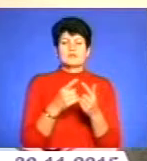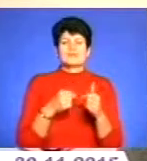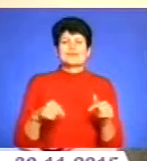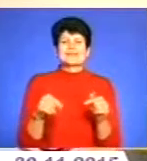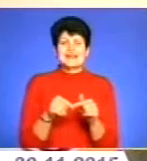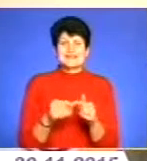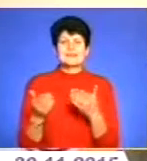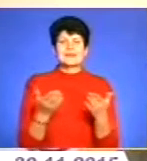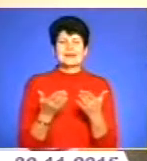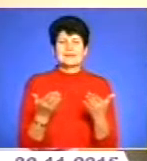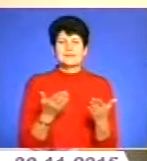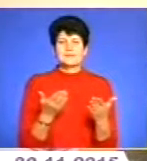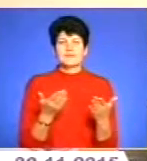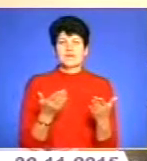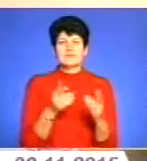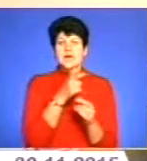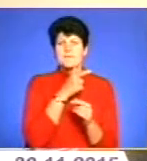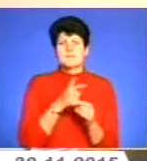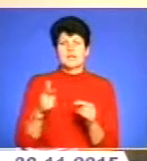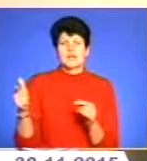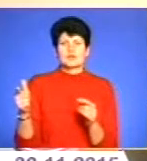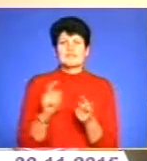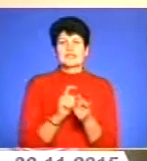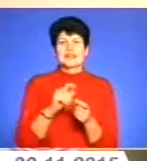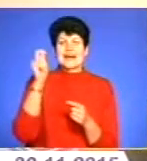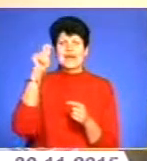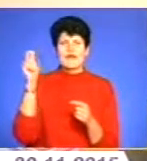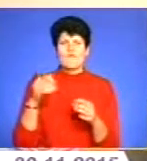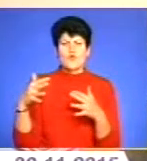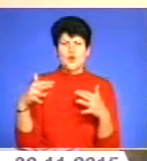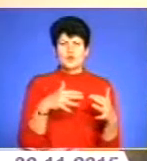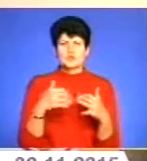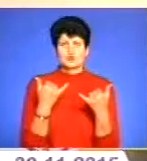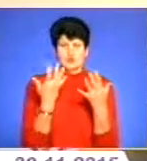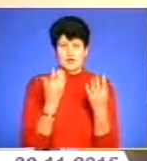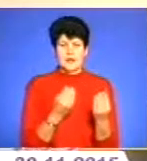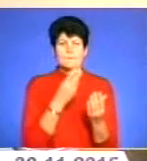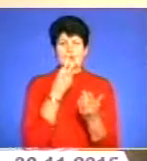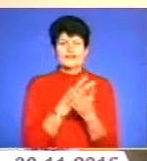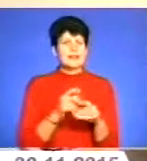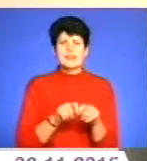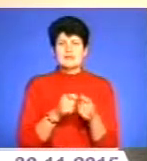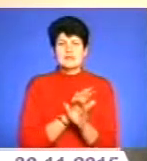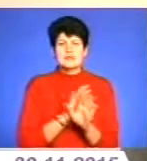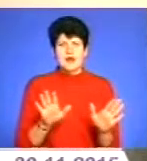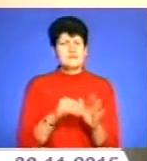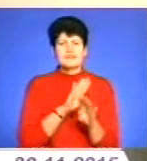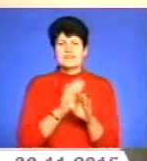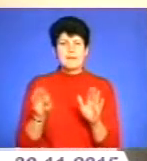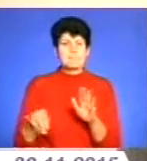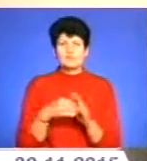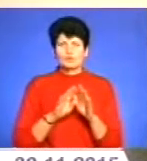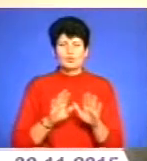за період від революції до сьогоднішнього дня показали себе як незламані, показали себе як непідкупні,